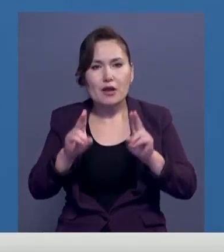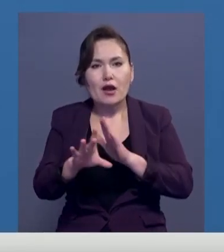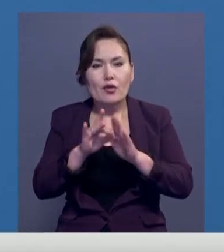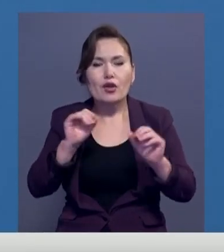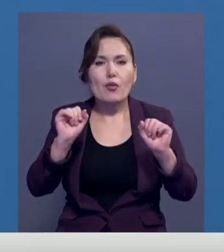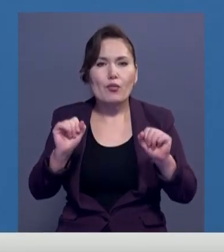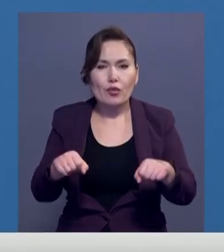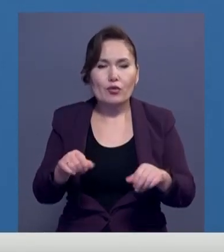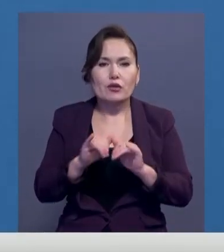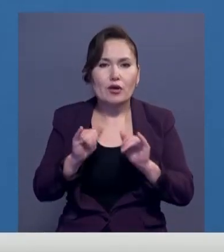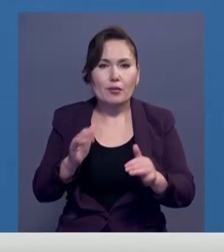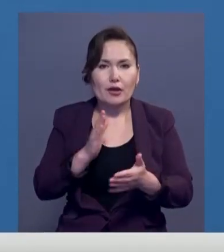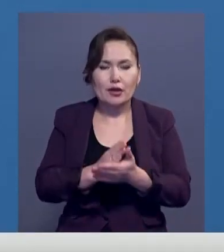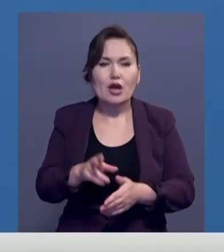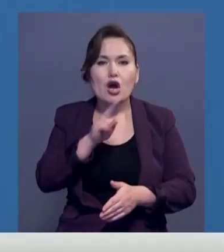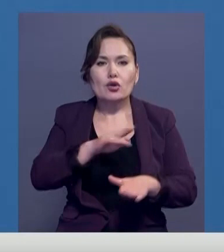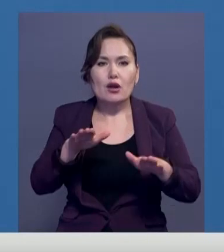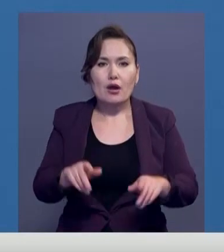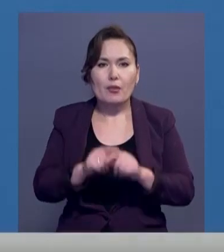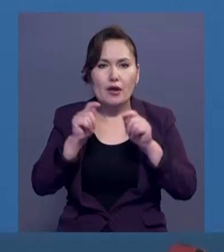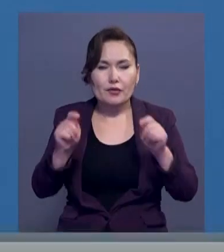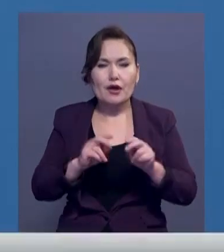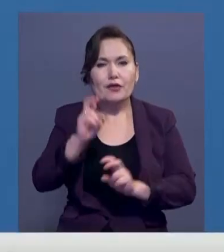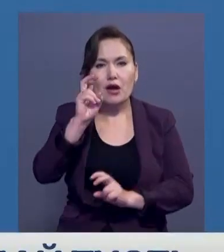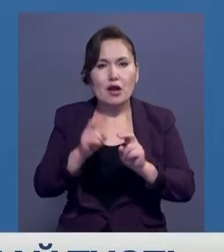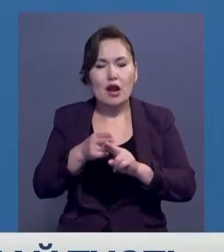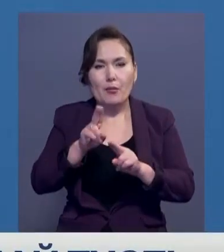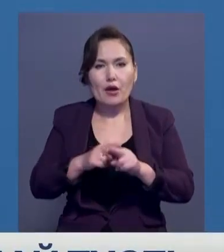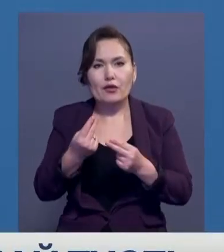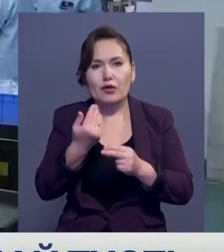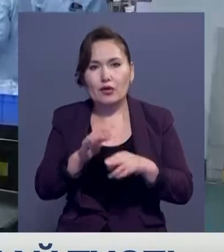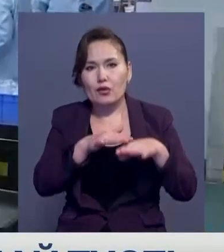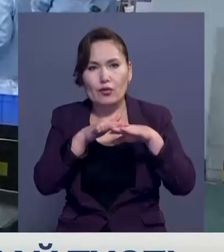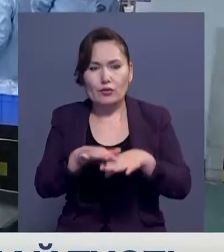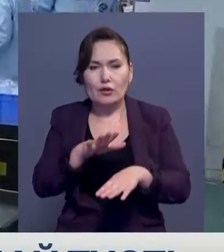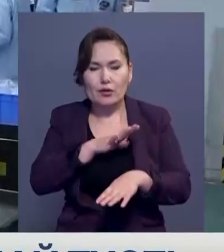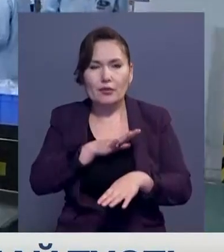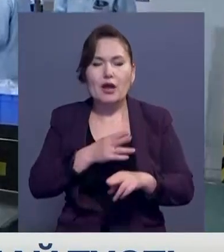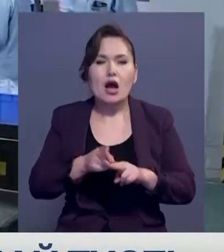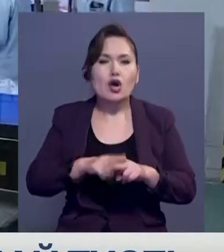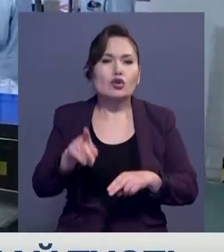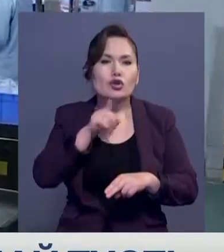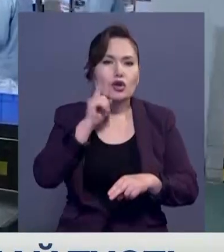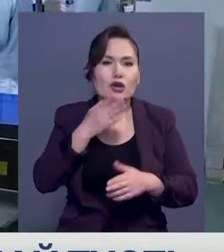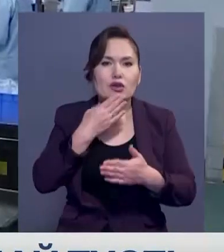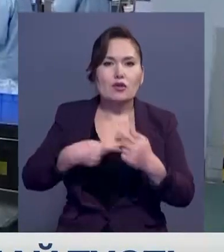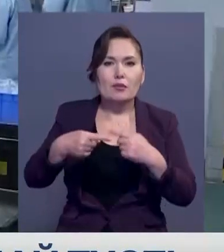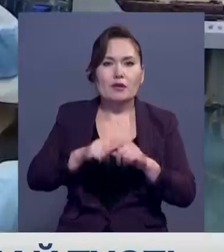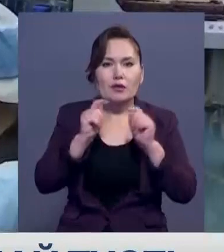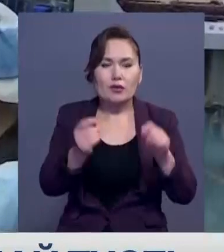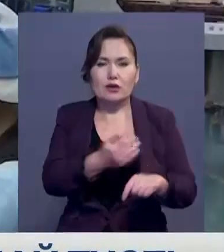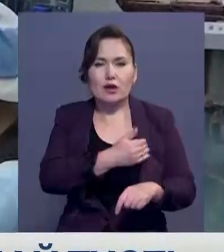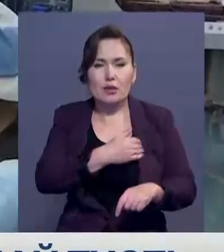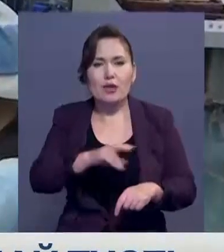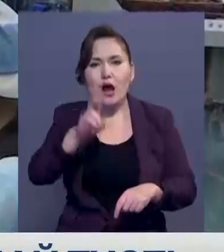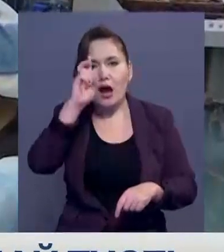мүмкіндіктерін кенейттік. Жұмыс орындарын құратын кәсіп орындарға субсидия бөлдік. Жастардың біразы өз кәсіпін ашқысы келеді. Үкімет